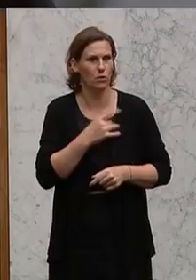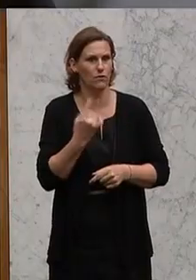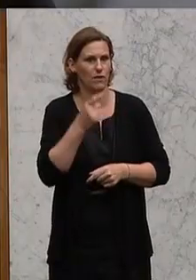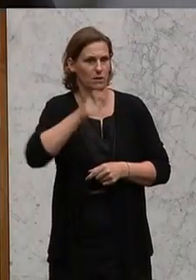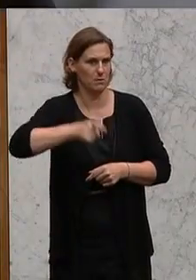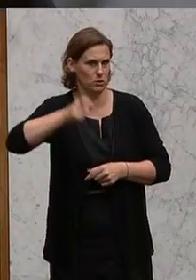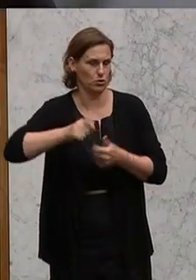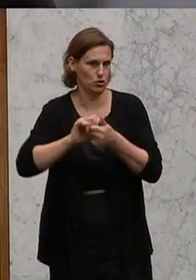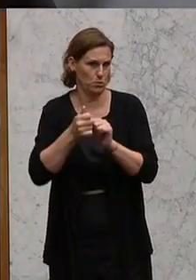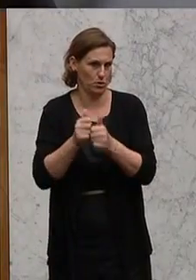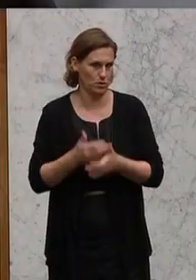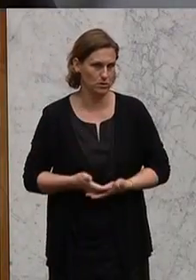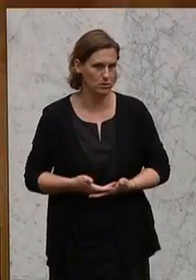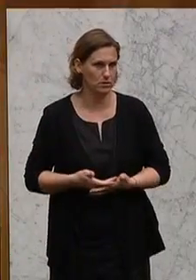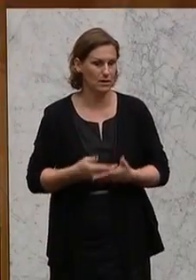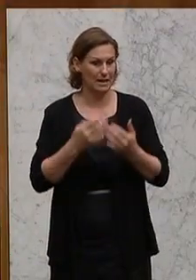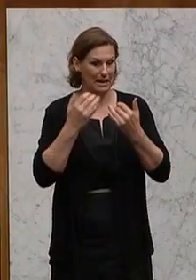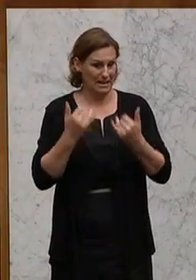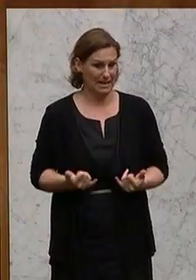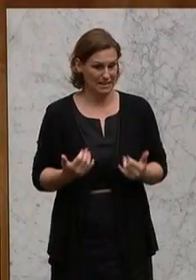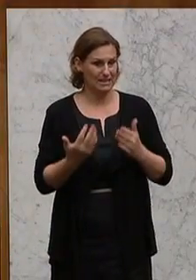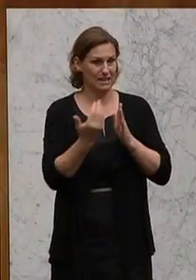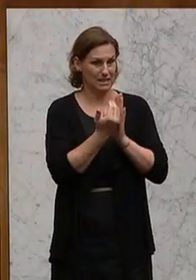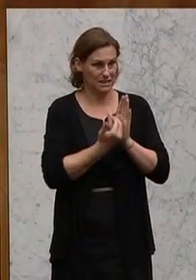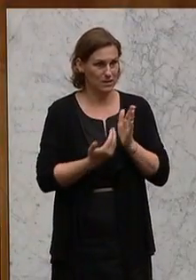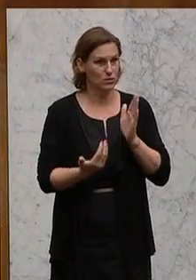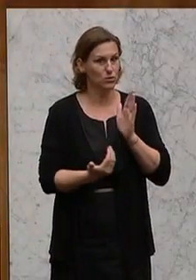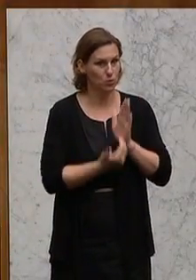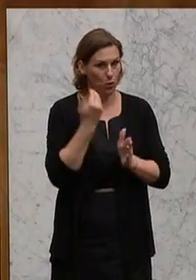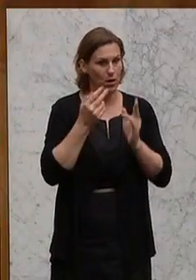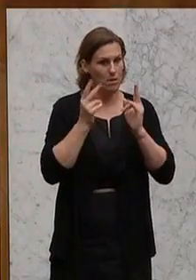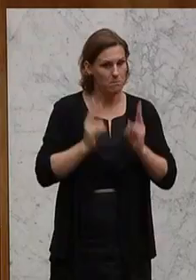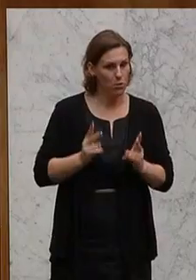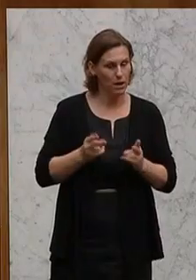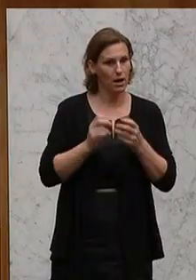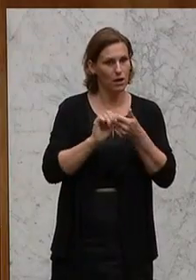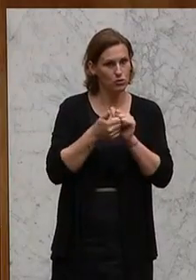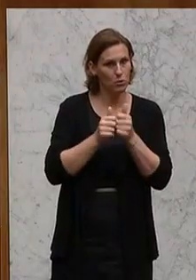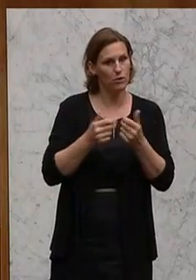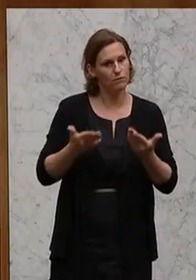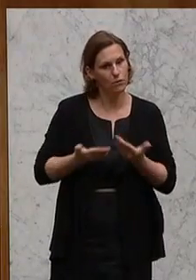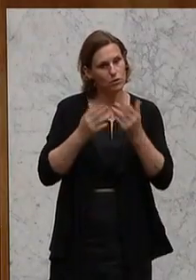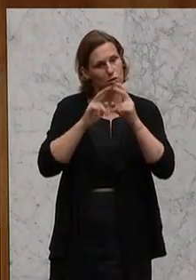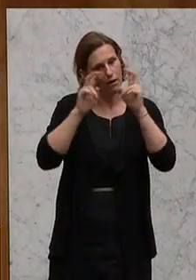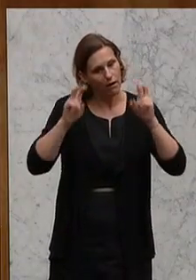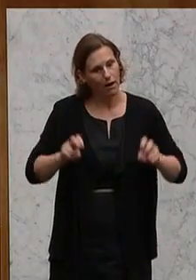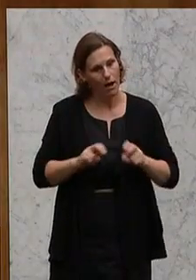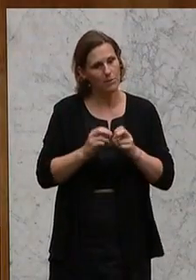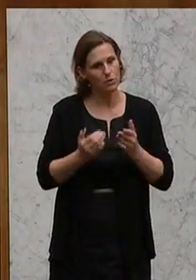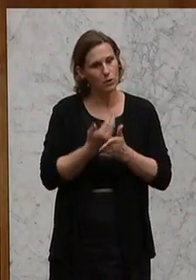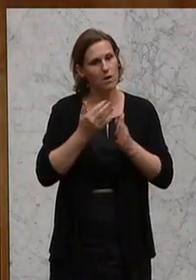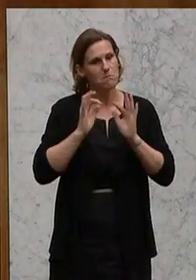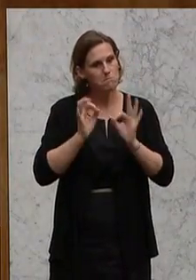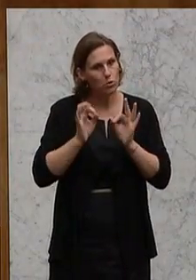Jetzt haben wir ein neues Gesetz, das eine Gelegenheit geboten hätte, der Sportförderung Rahmenbedingungen zu geben, die ja wirklich einem modernen Staat